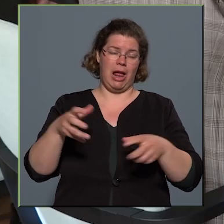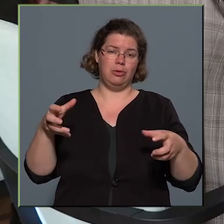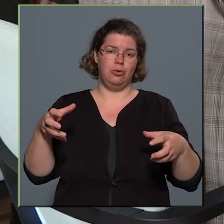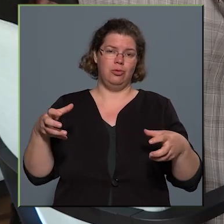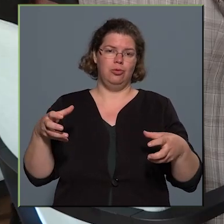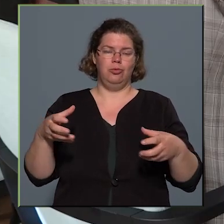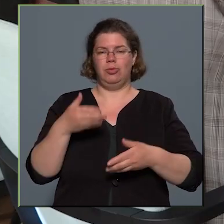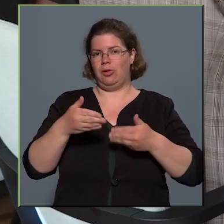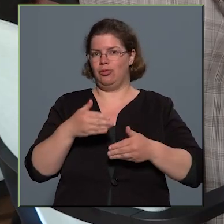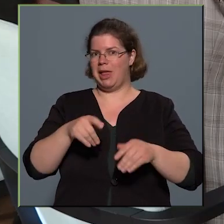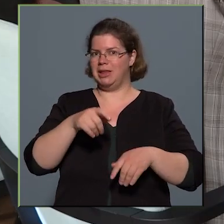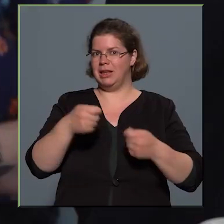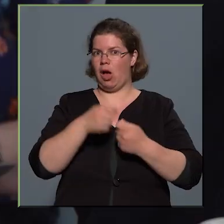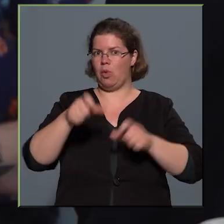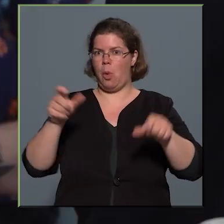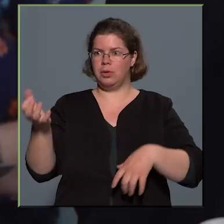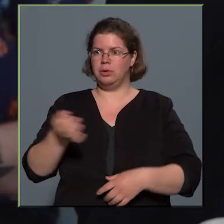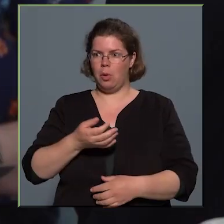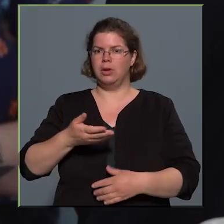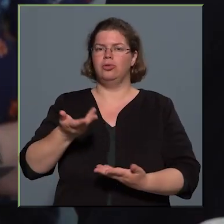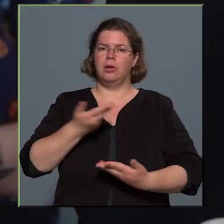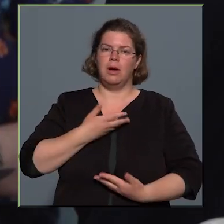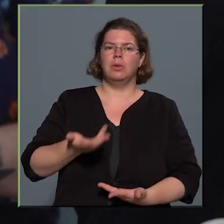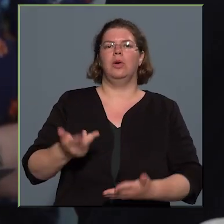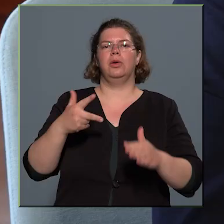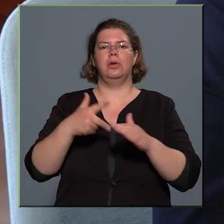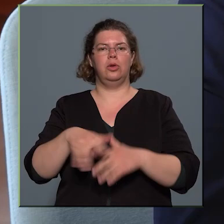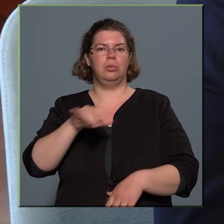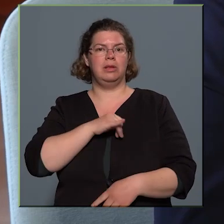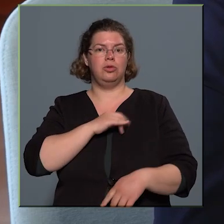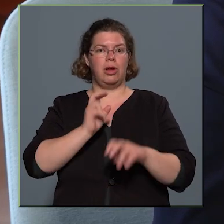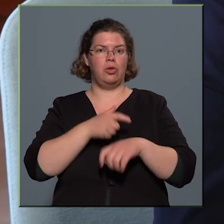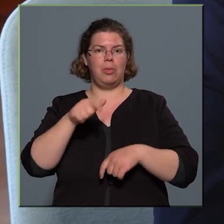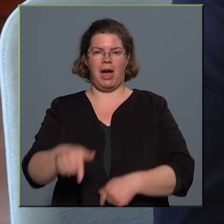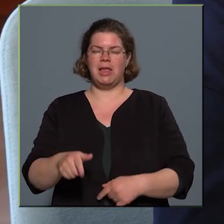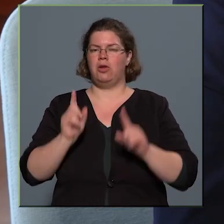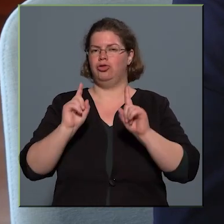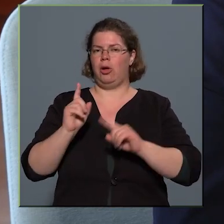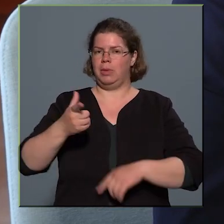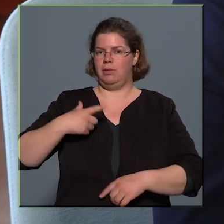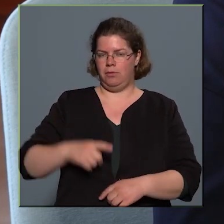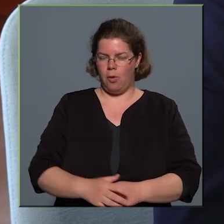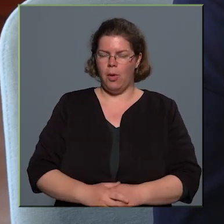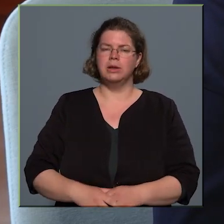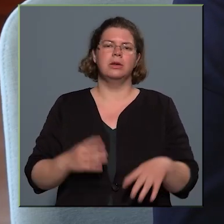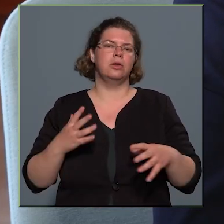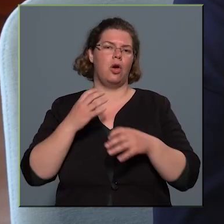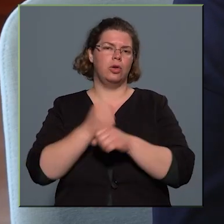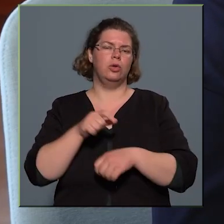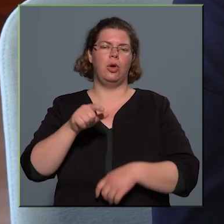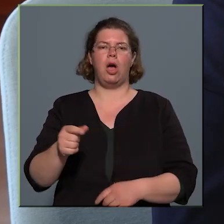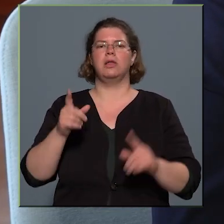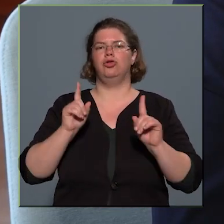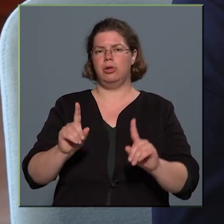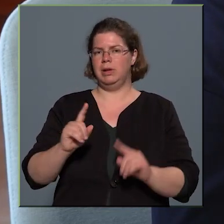tagoktól is azt a visszajelzést kaptuk, hogy külbányok közbiztonsága 2022-ben is stabil volt. Tartottuk azt a fajta